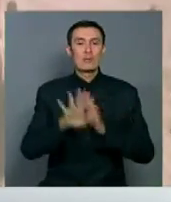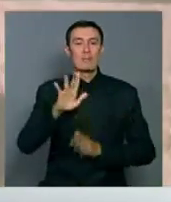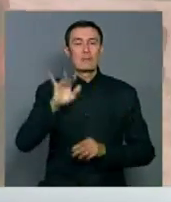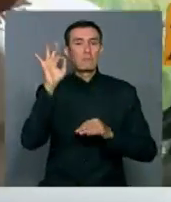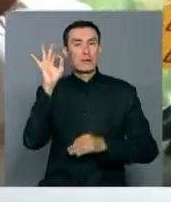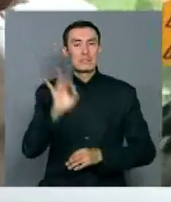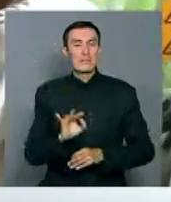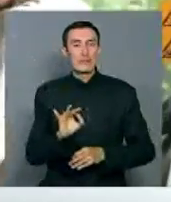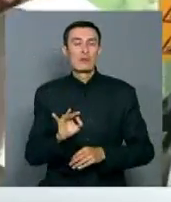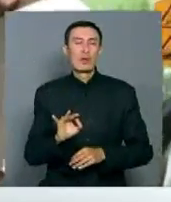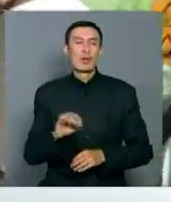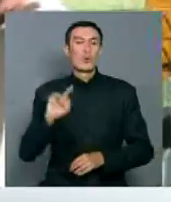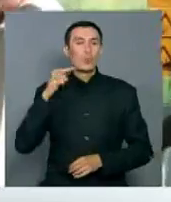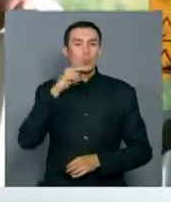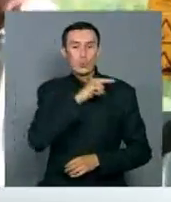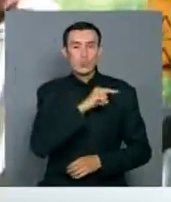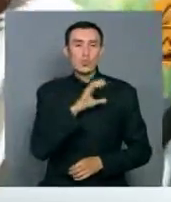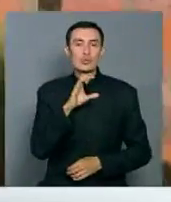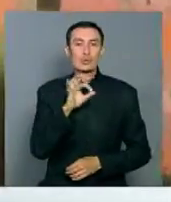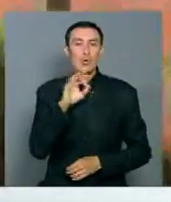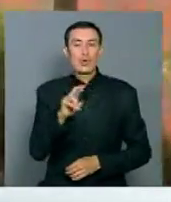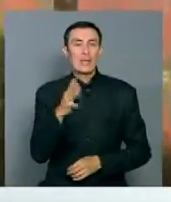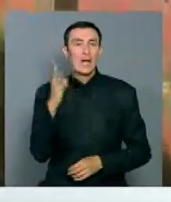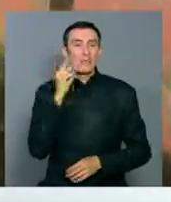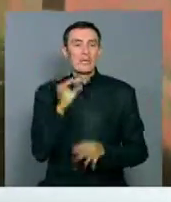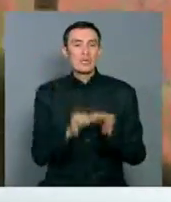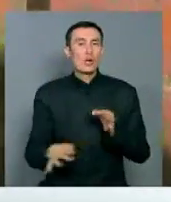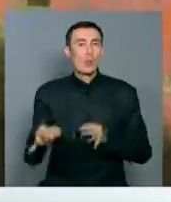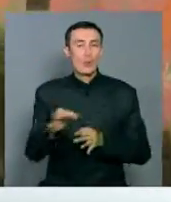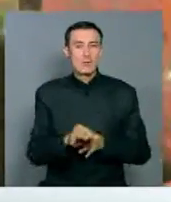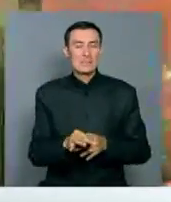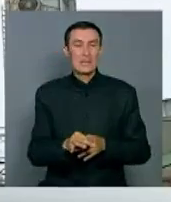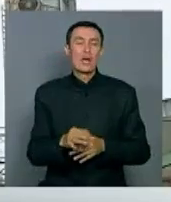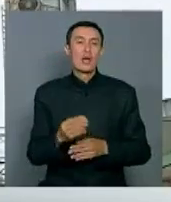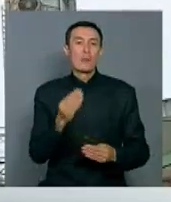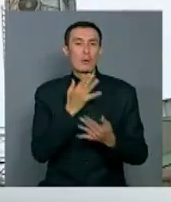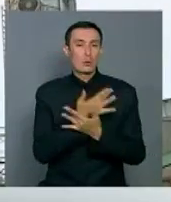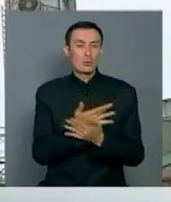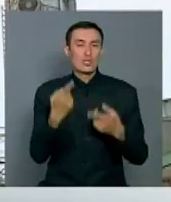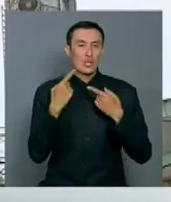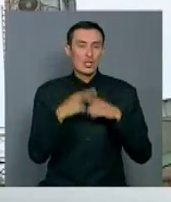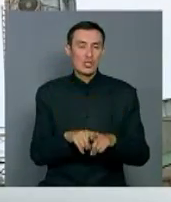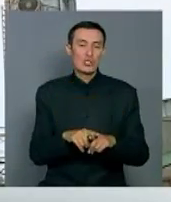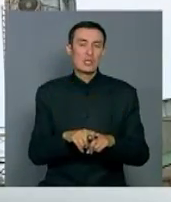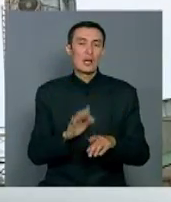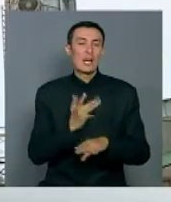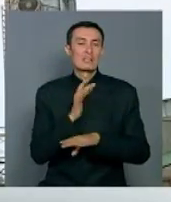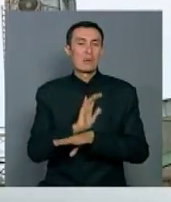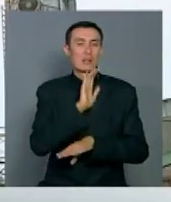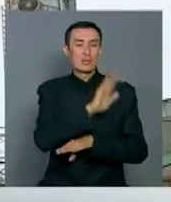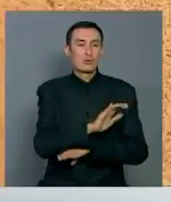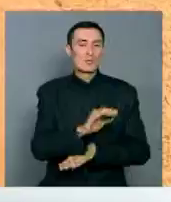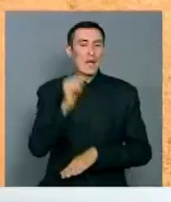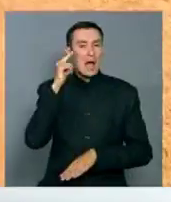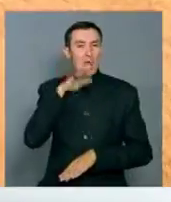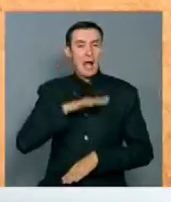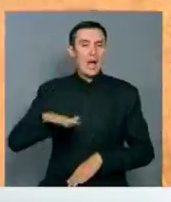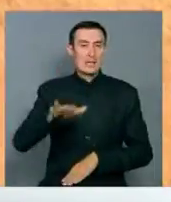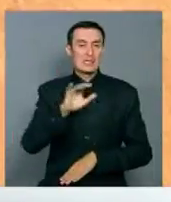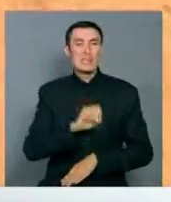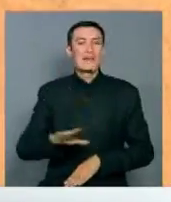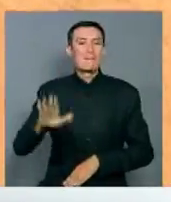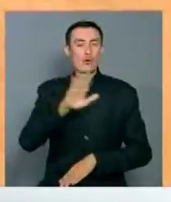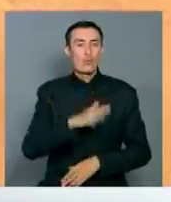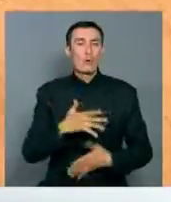всех посевов сои и кукурузы в республике приходится на Алматинскую область. Половина продукции технических культур экспортируется в страны Азии и Европы.